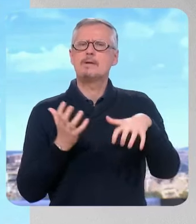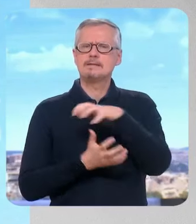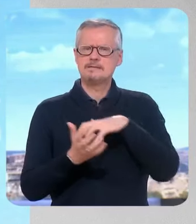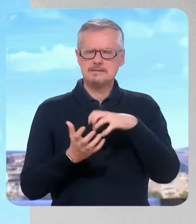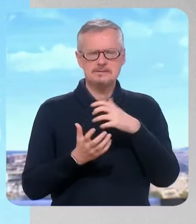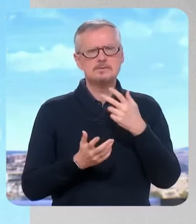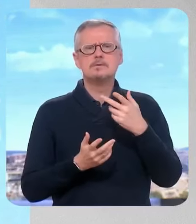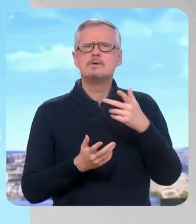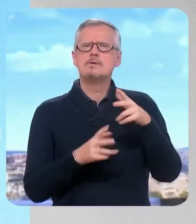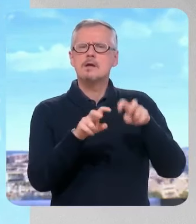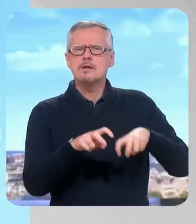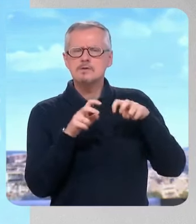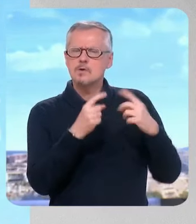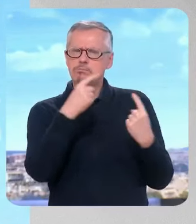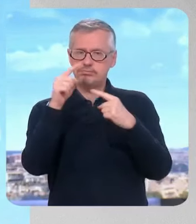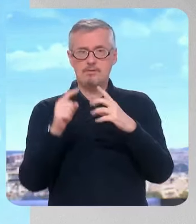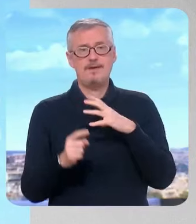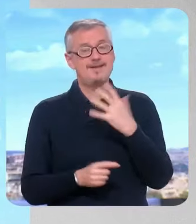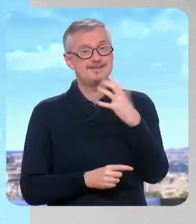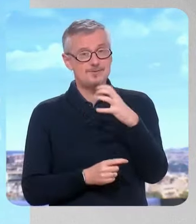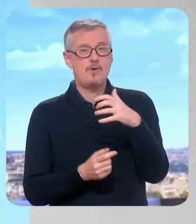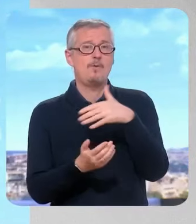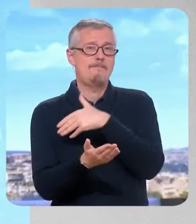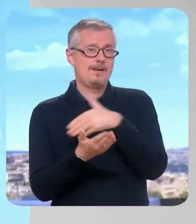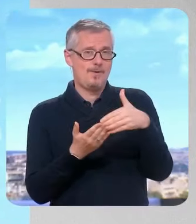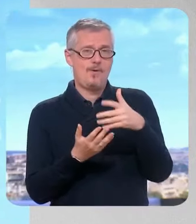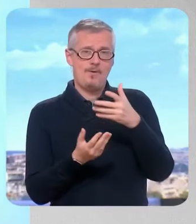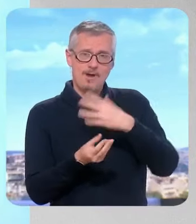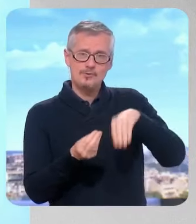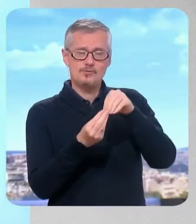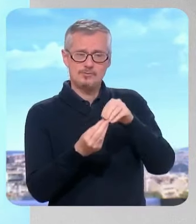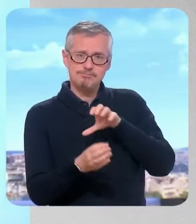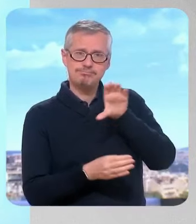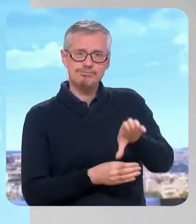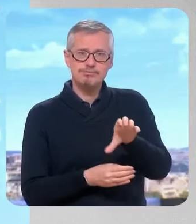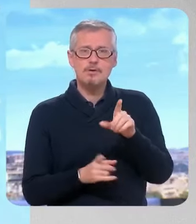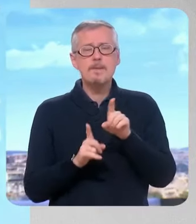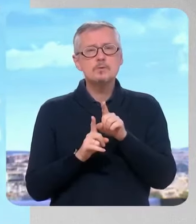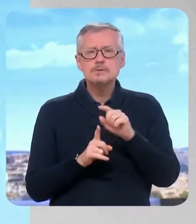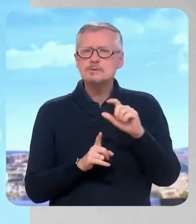supplémentaires. Le budget du ministère de l'Agriculture cette année, c'est 1 milliard d'euros supplémentaires. Est-ce que vous allez devoir faire des efforts, vous aussi?